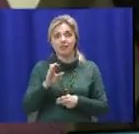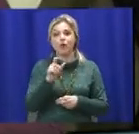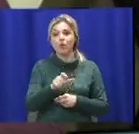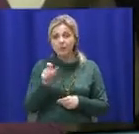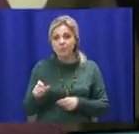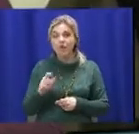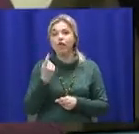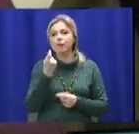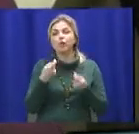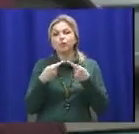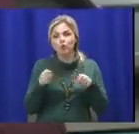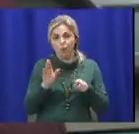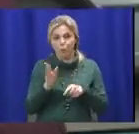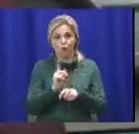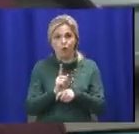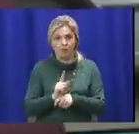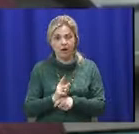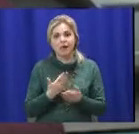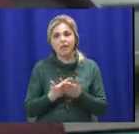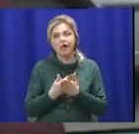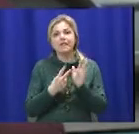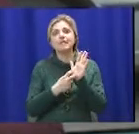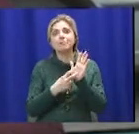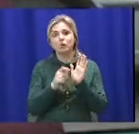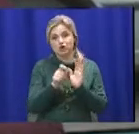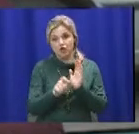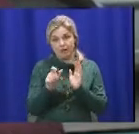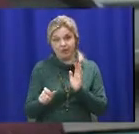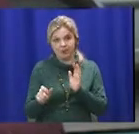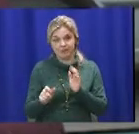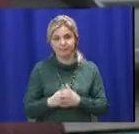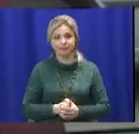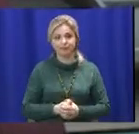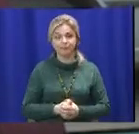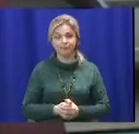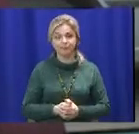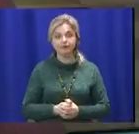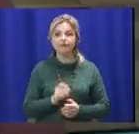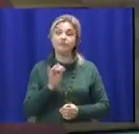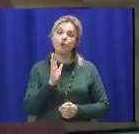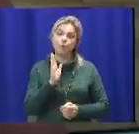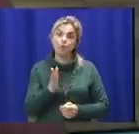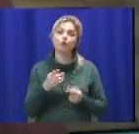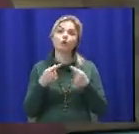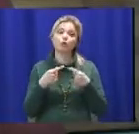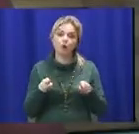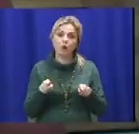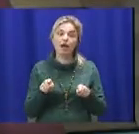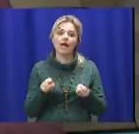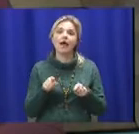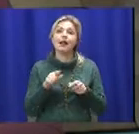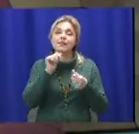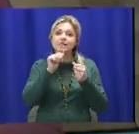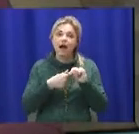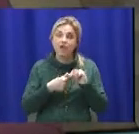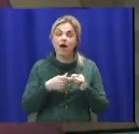норматив обслуживання. Предполагається, що це около 700 человек. І буде другая капітнаціонна ставка, то є